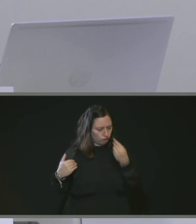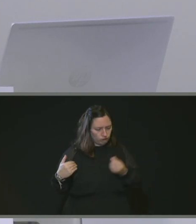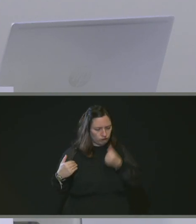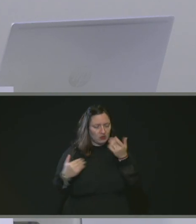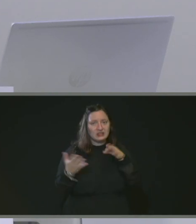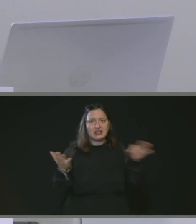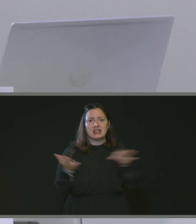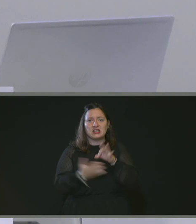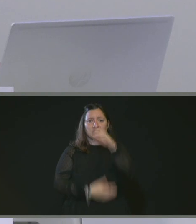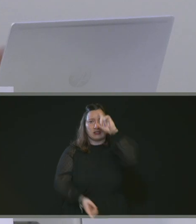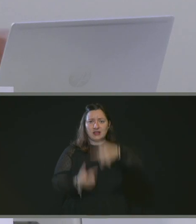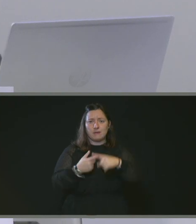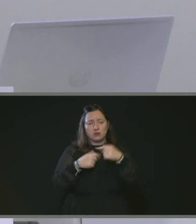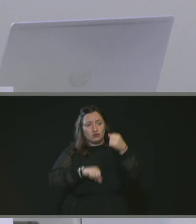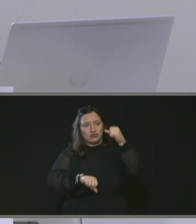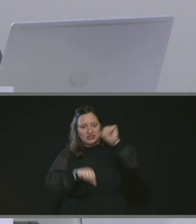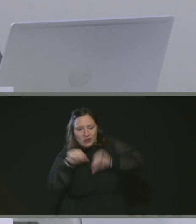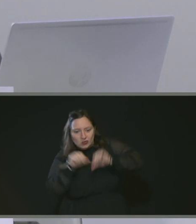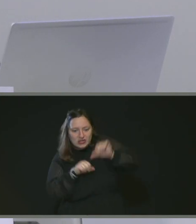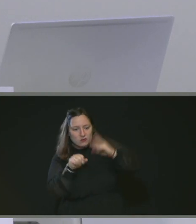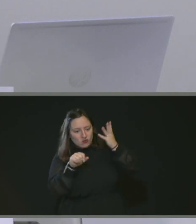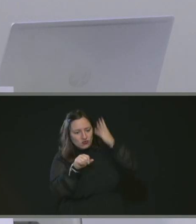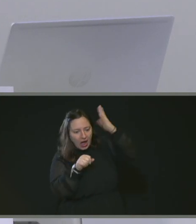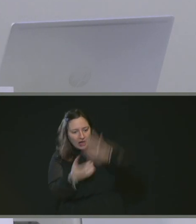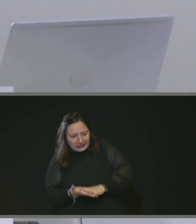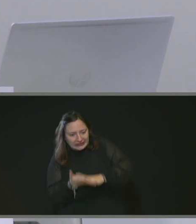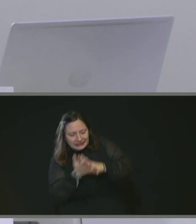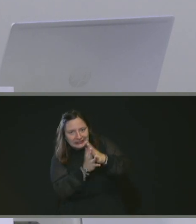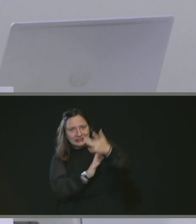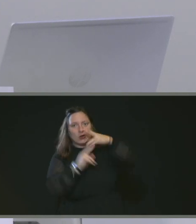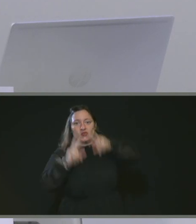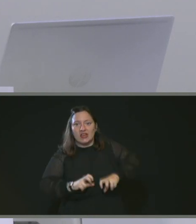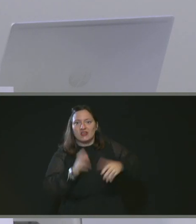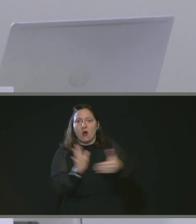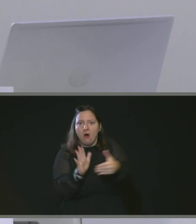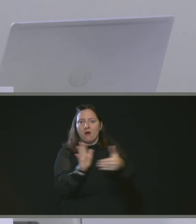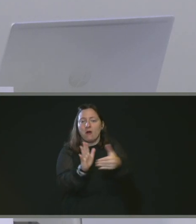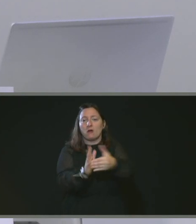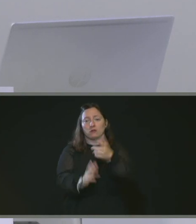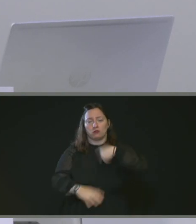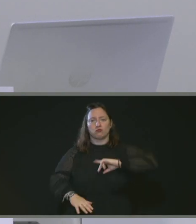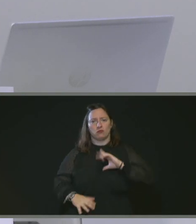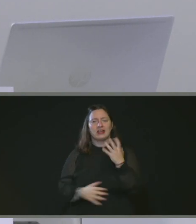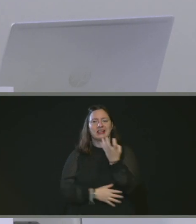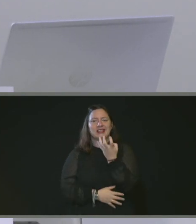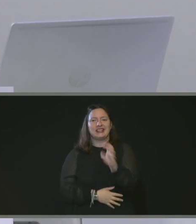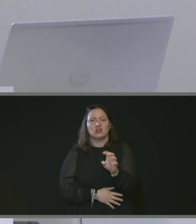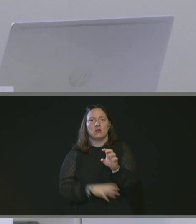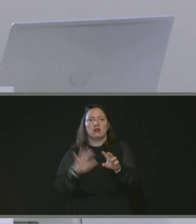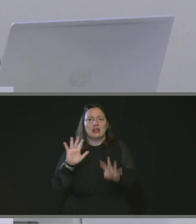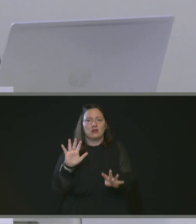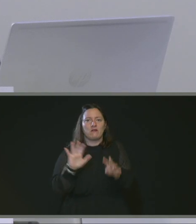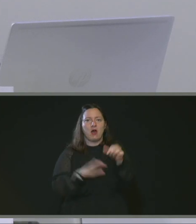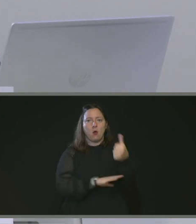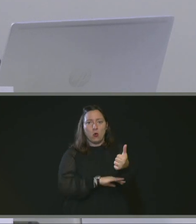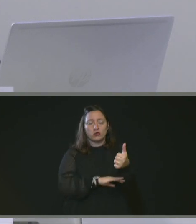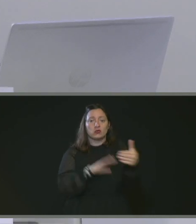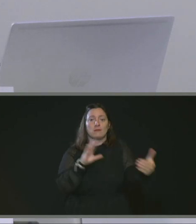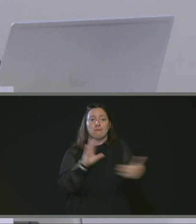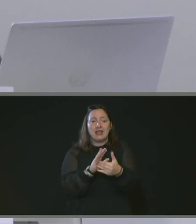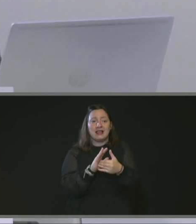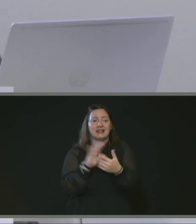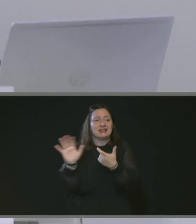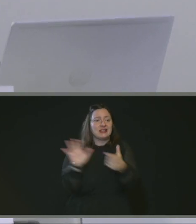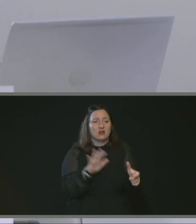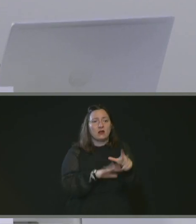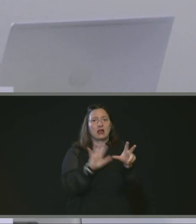de la chirurgie du futur. Donc il vous est proposé d'allouer une subvention en investissement de 491 580 euros au CHU de Rouen.